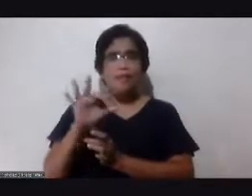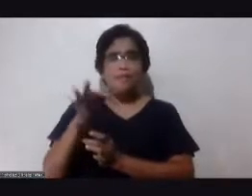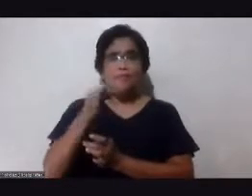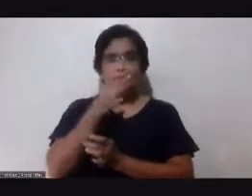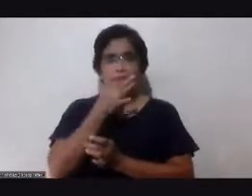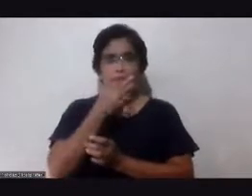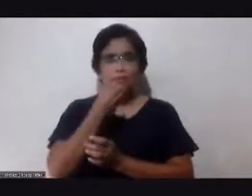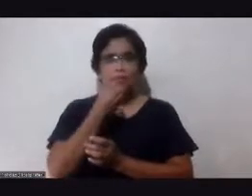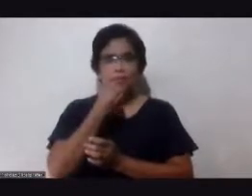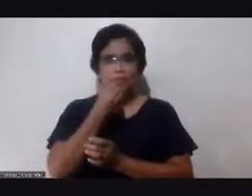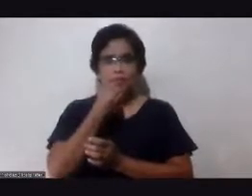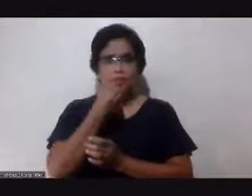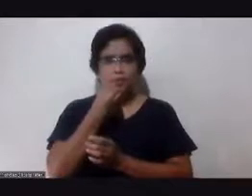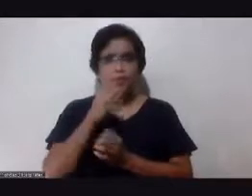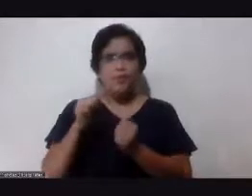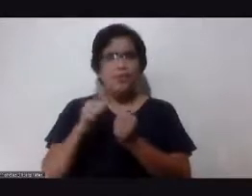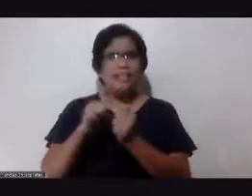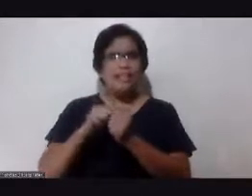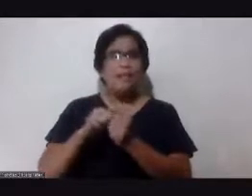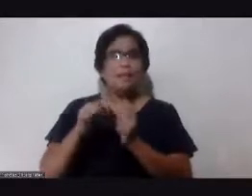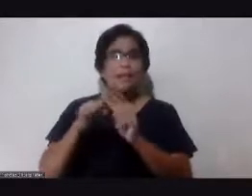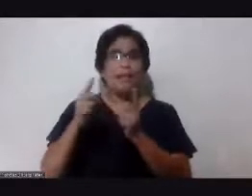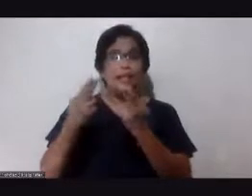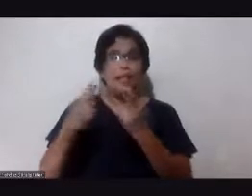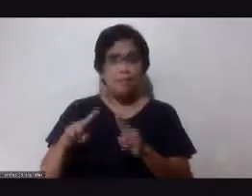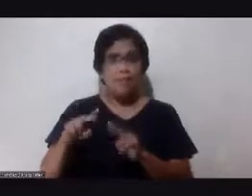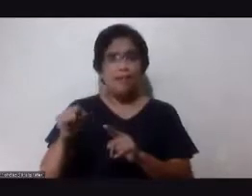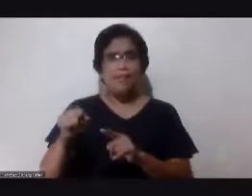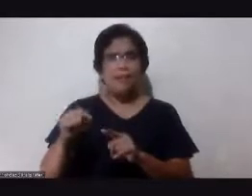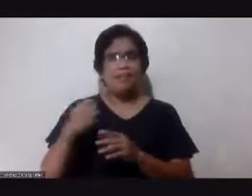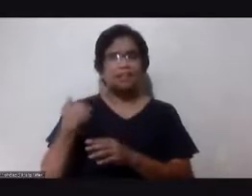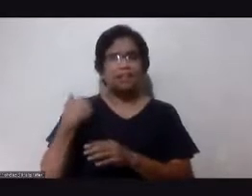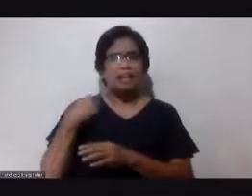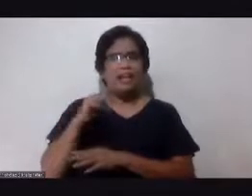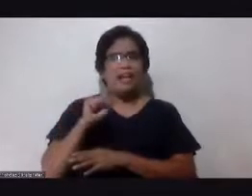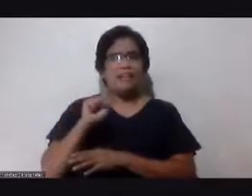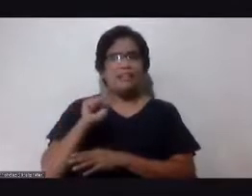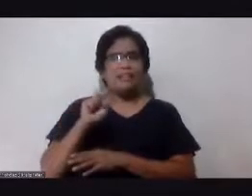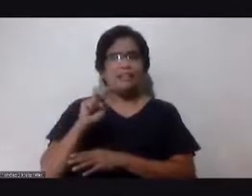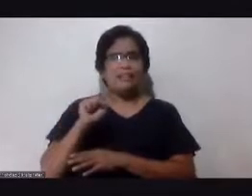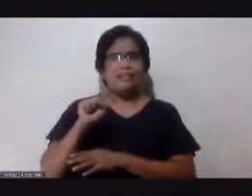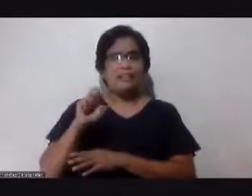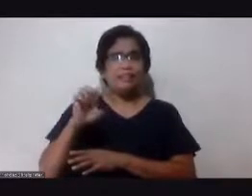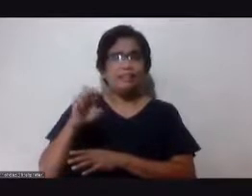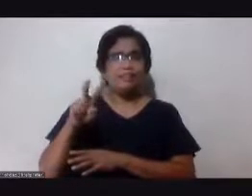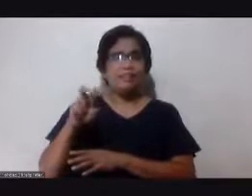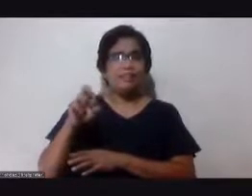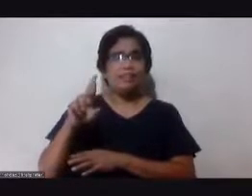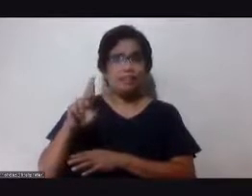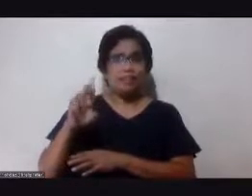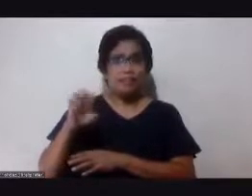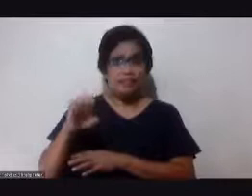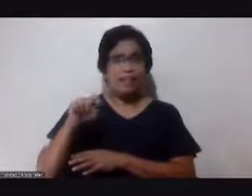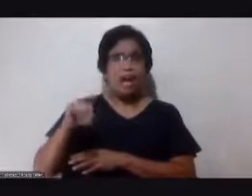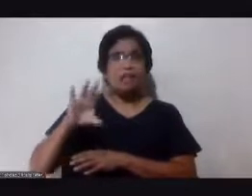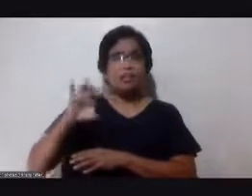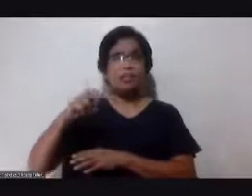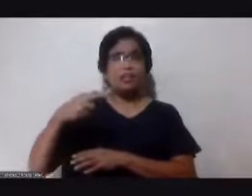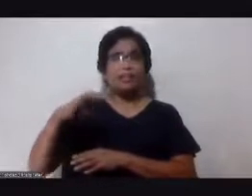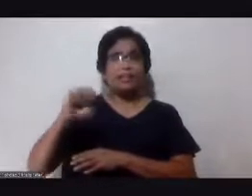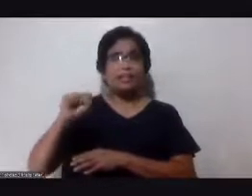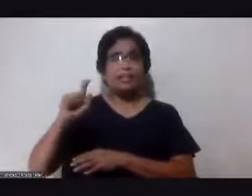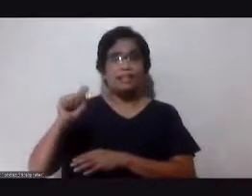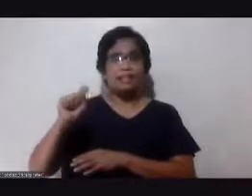severe chest pain, okay, dinala siya agad sa Fatima Hospital. Akala nila heart